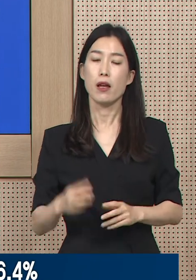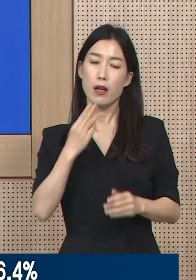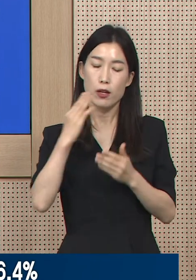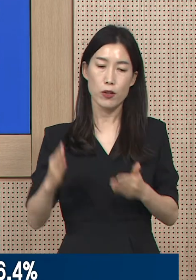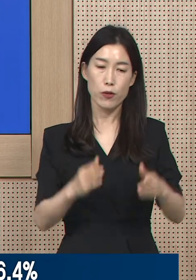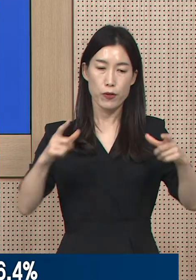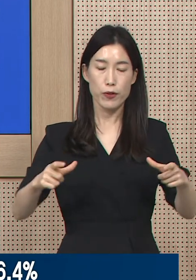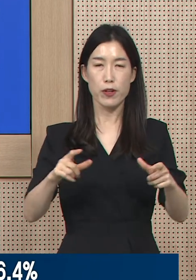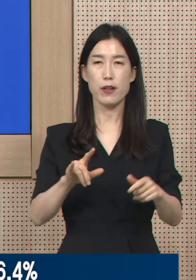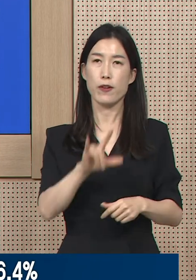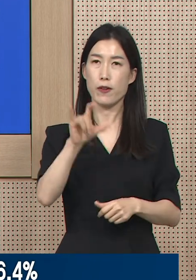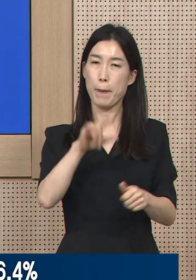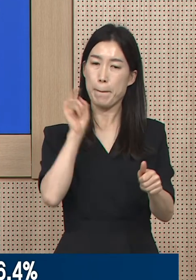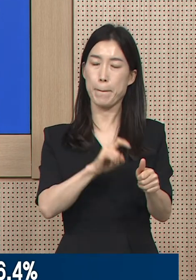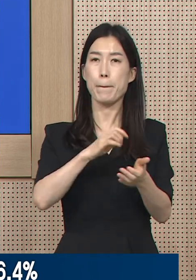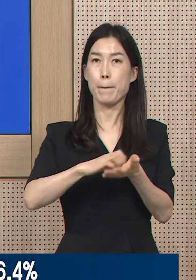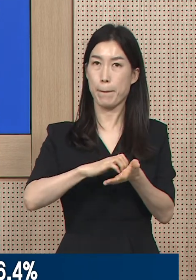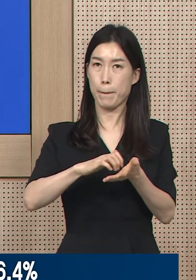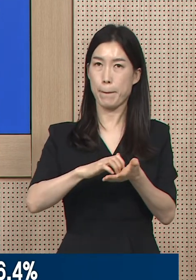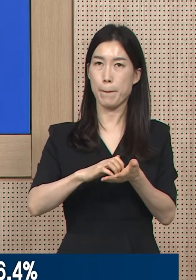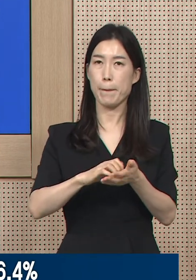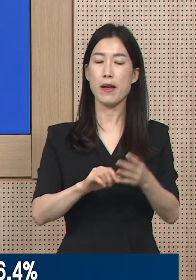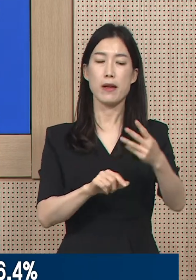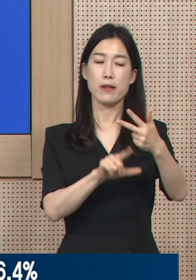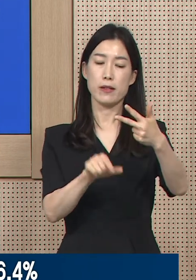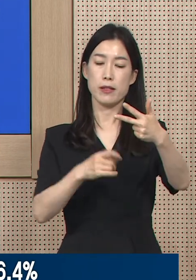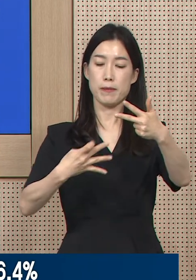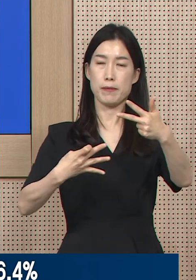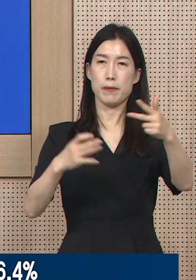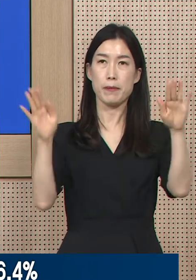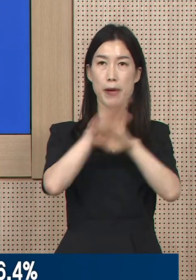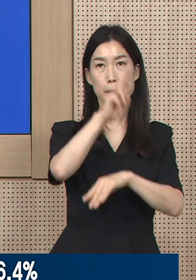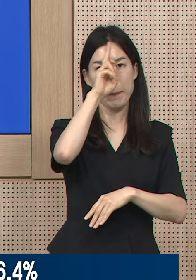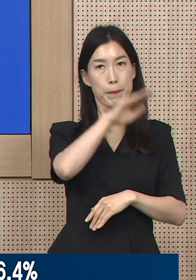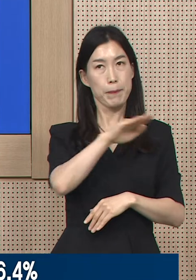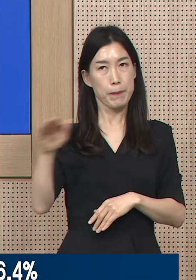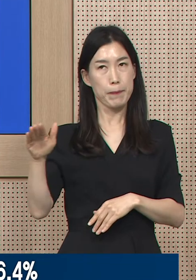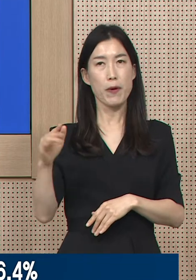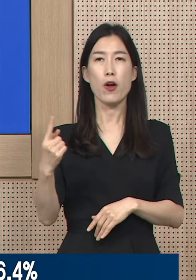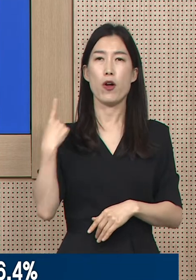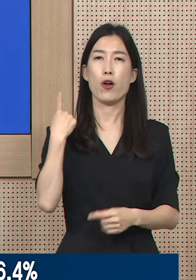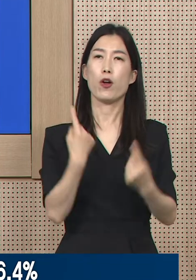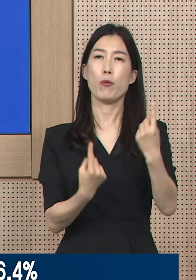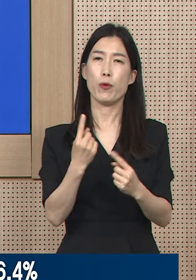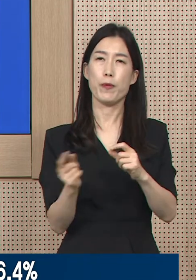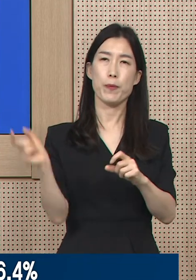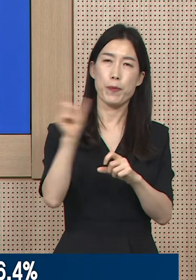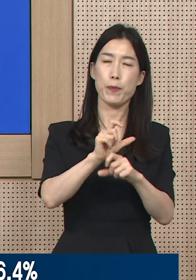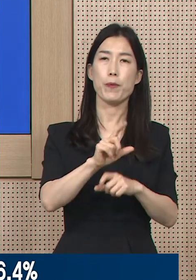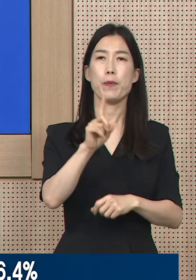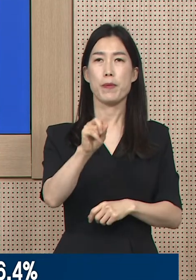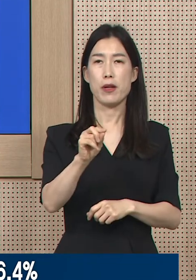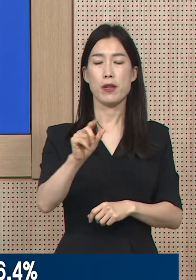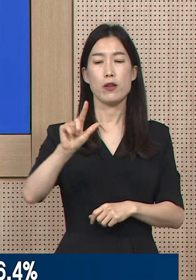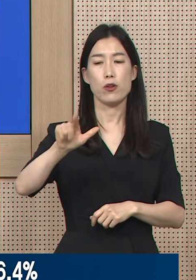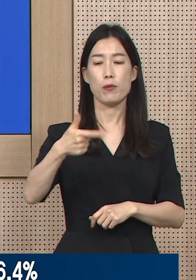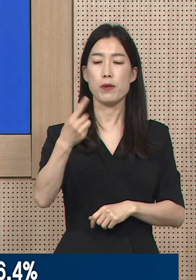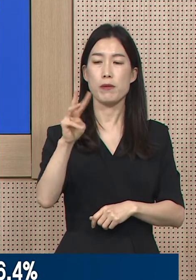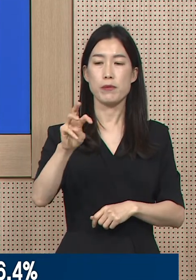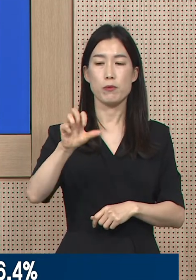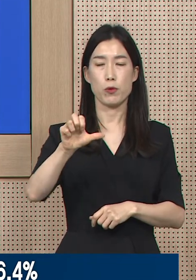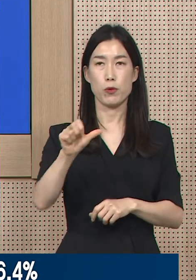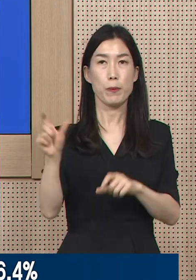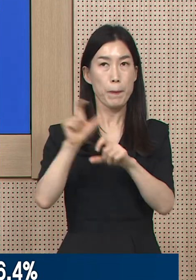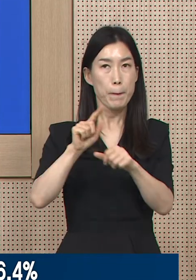발생 현황입니다. 7월 14일 0시 기준 경기도 누적 확진자 수는 전일 오전 0시 대비 1만 635명